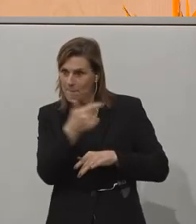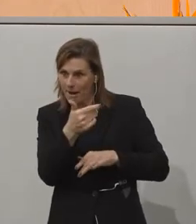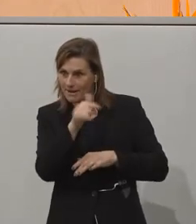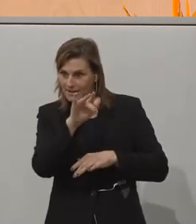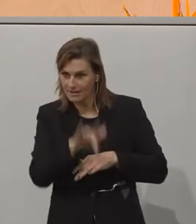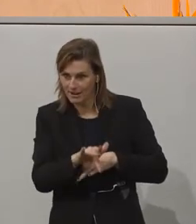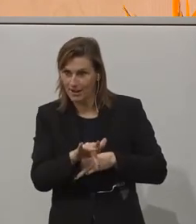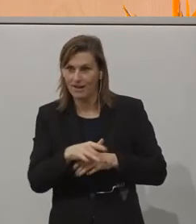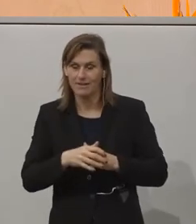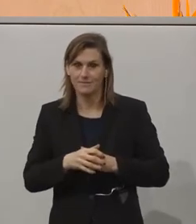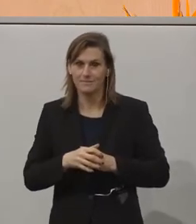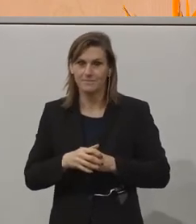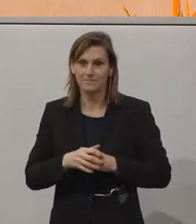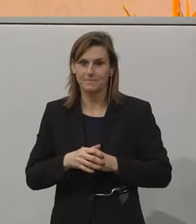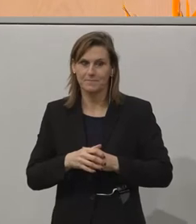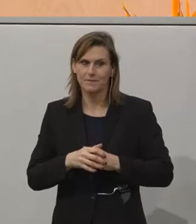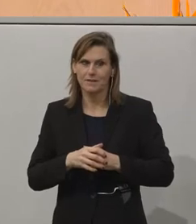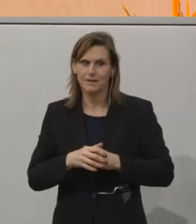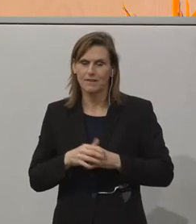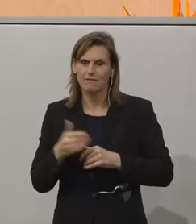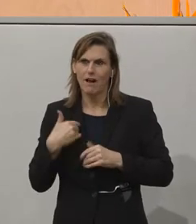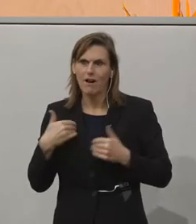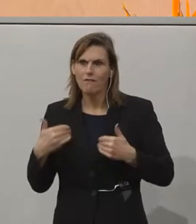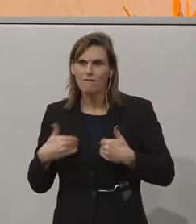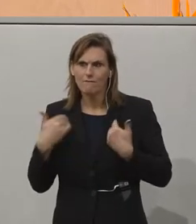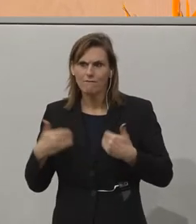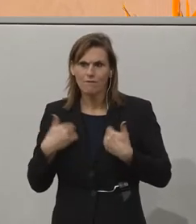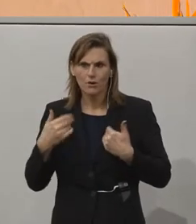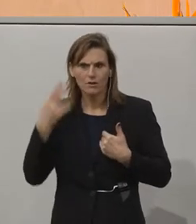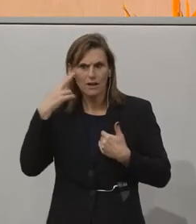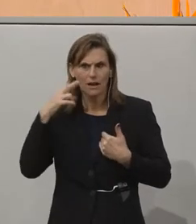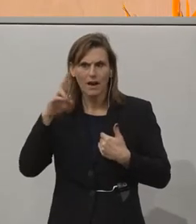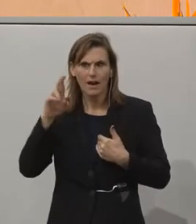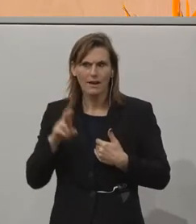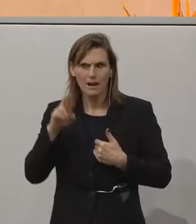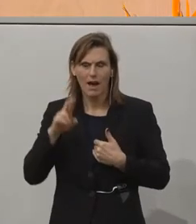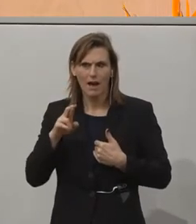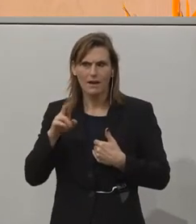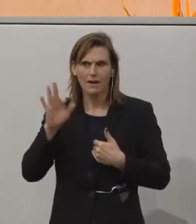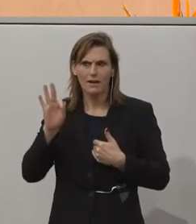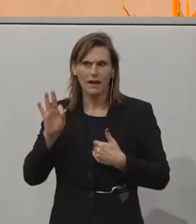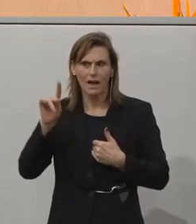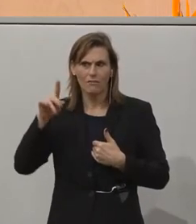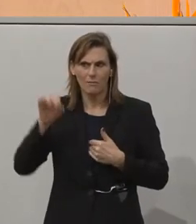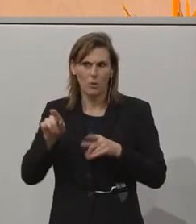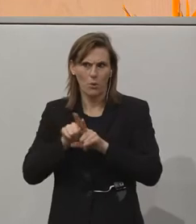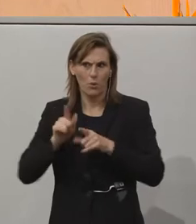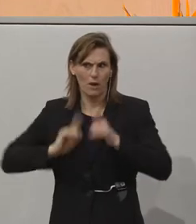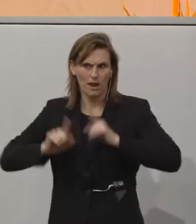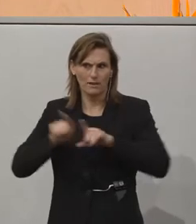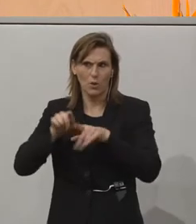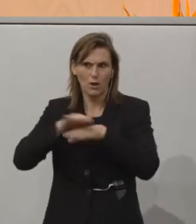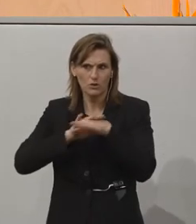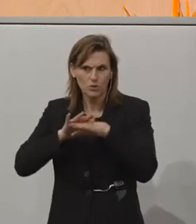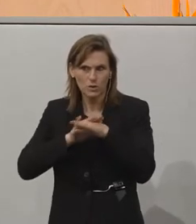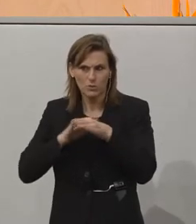Präsentatorinnen. Wir hätten uns sehr gefreut. Christian Rager von der FPÖ, er wäre sehr gerne hier gewesen, ist aber verhindert. Und auch seine